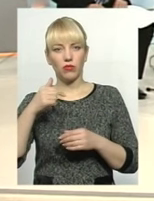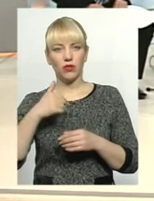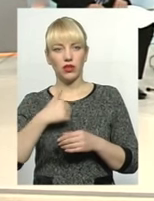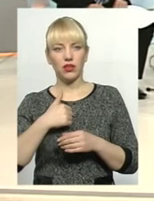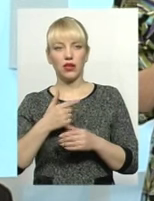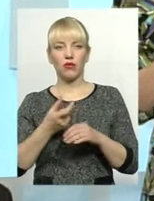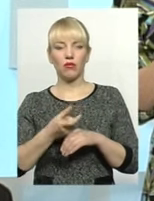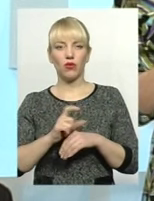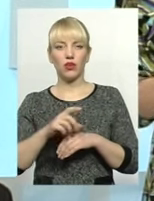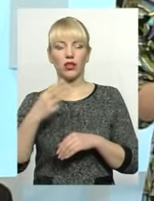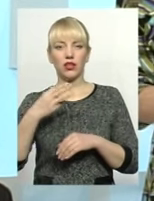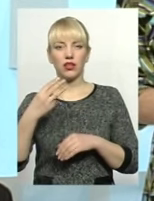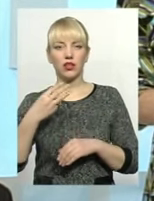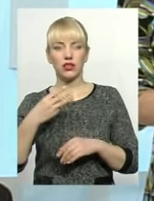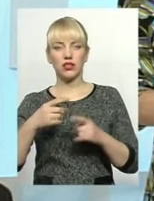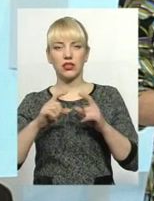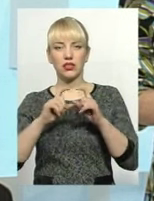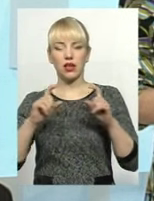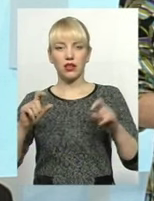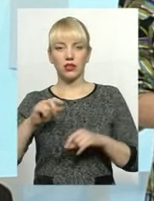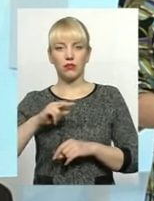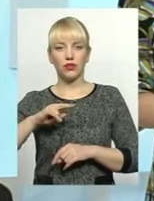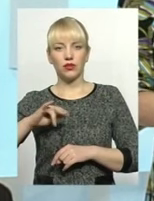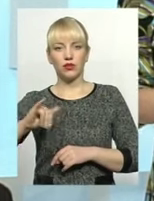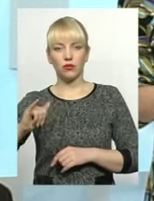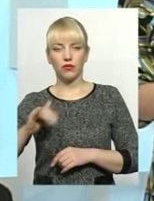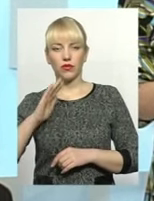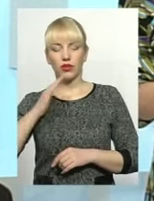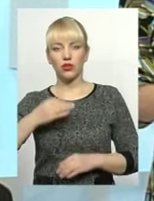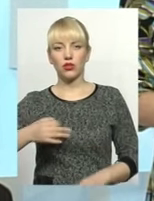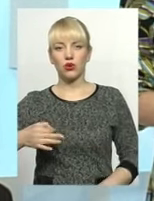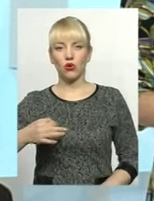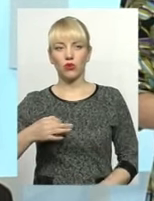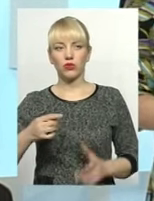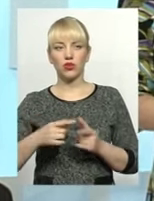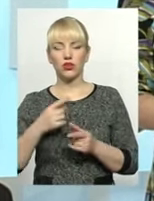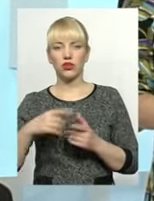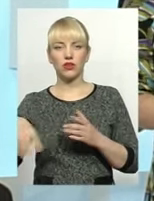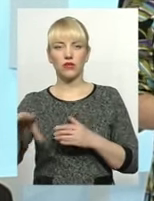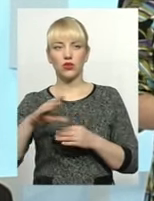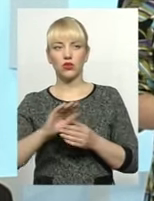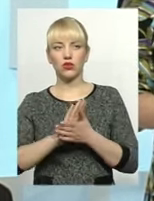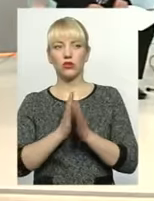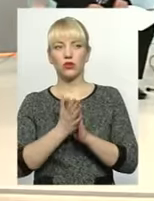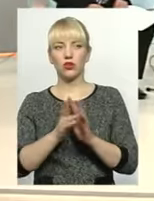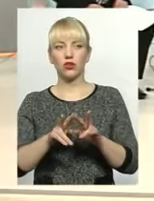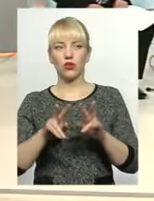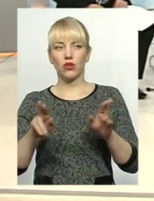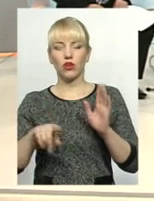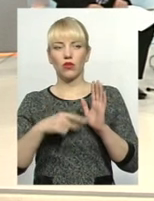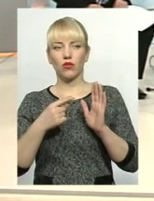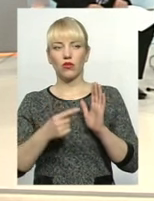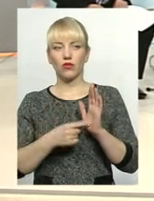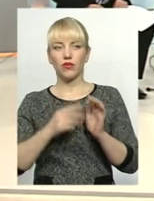закладів професійно-технічної освіти в нашій області. Чи всюди ситуація однакова? Так,